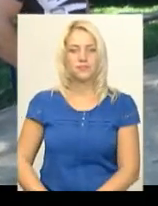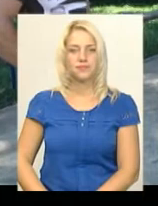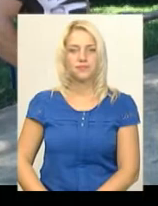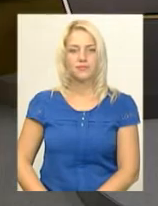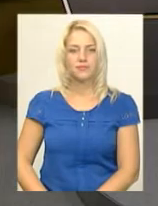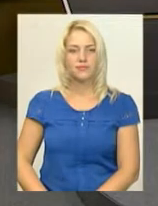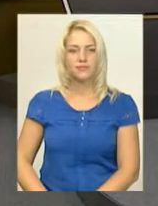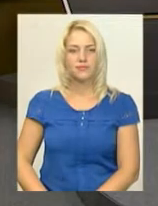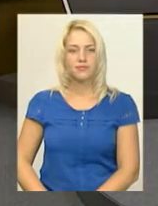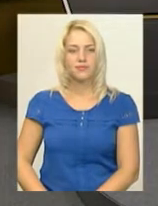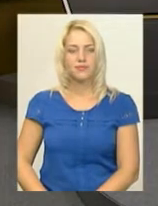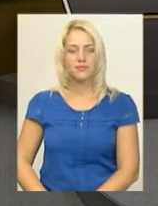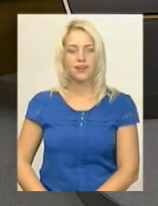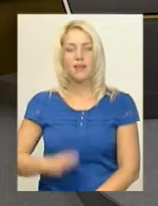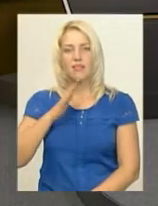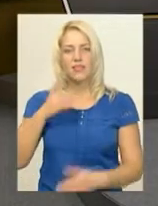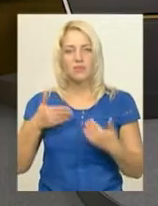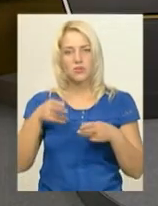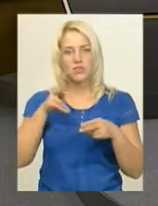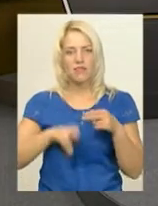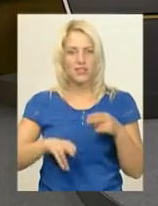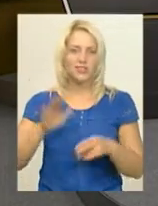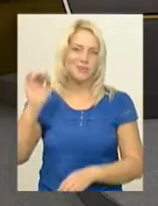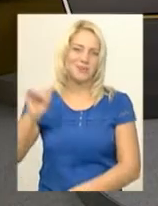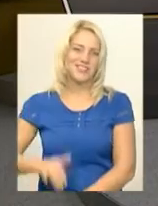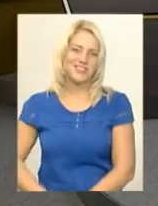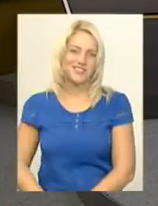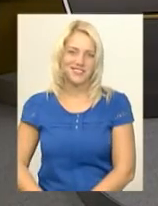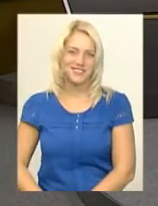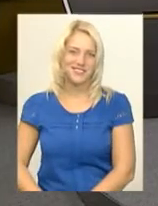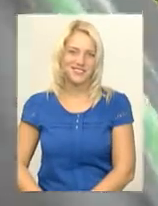Центр. Наш випуск завершено. На все добре.